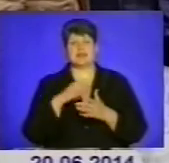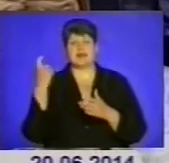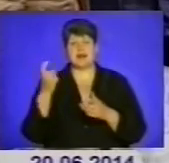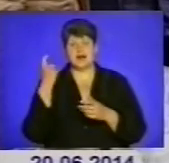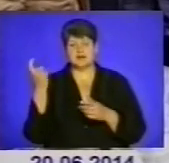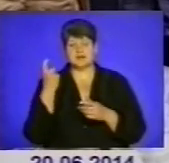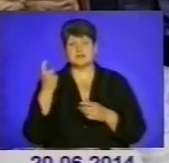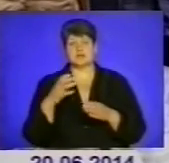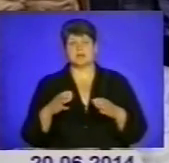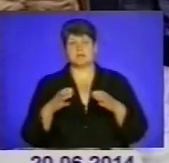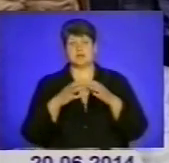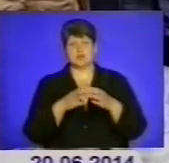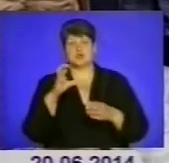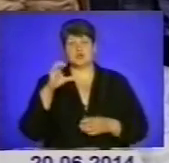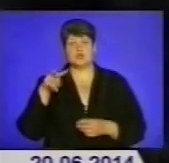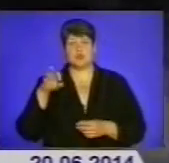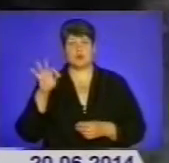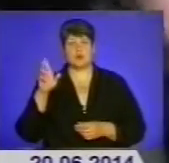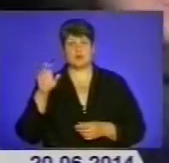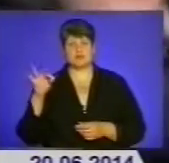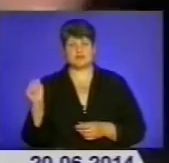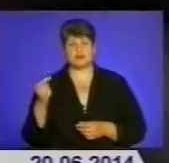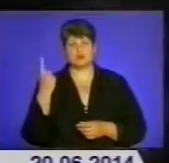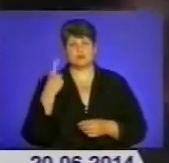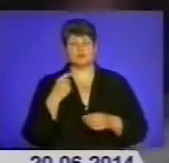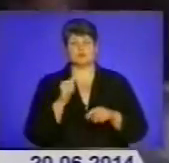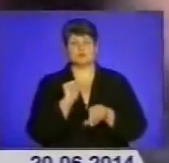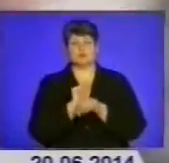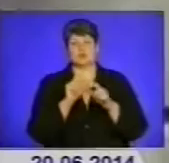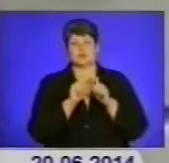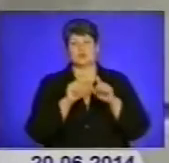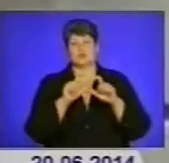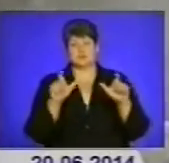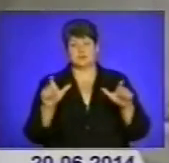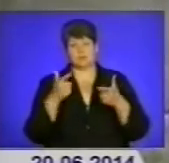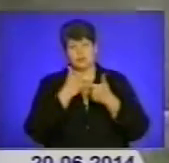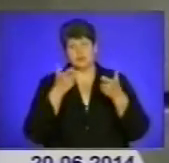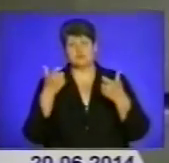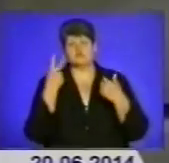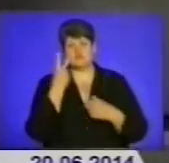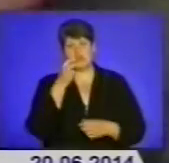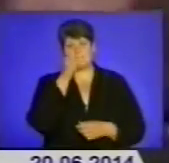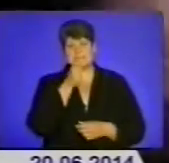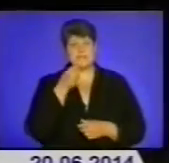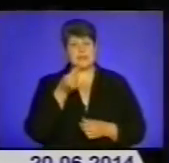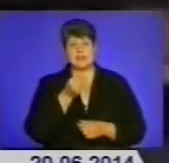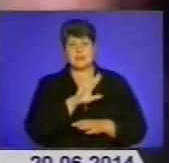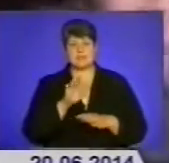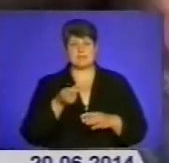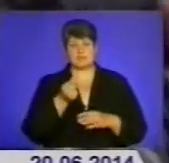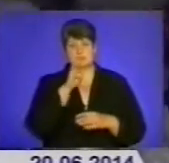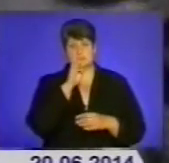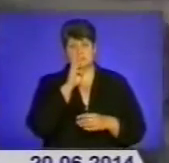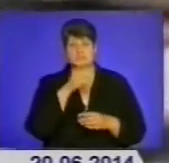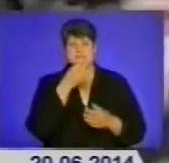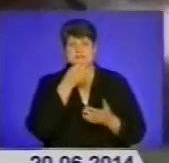територіальної оборони Слобожанщина. На одному із блокпостів вояки повідомили, що їм уже два місяці не платять зарплати. Хлопці наголосили, що